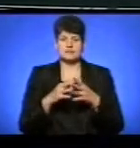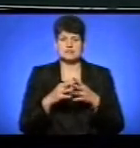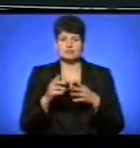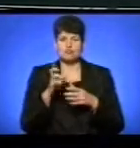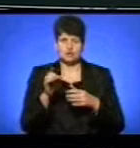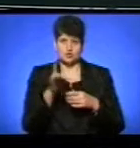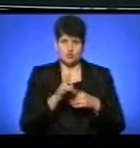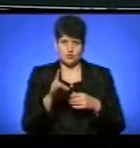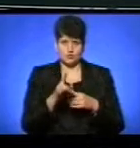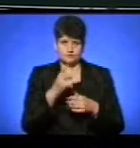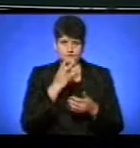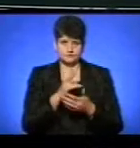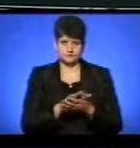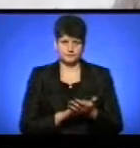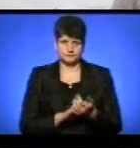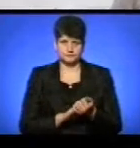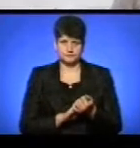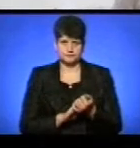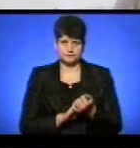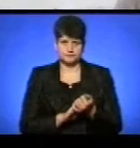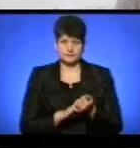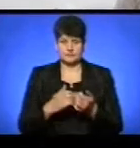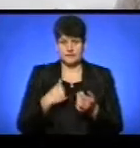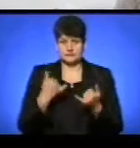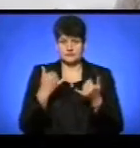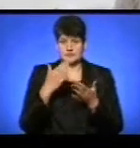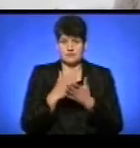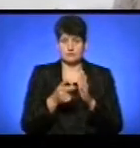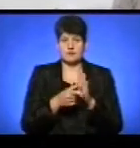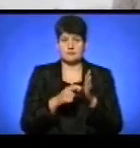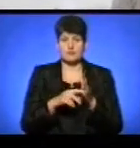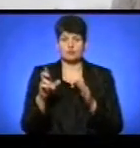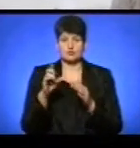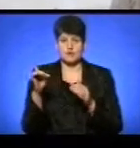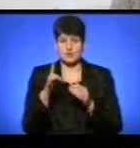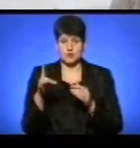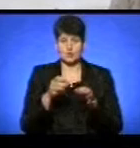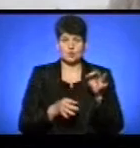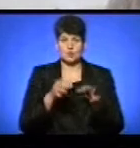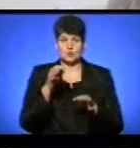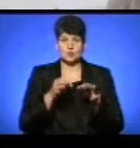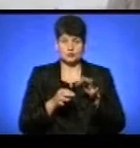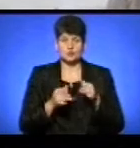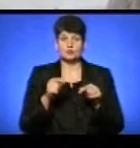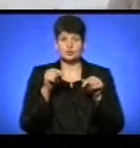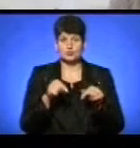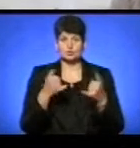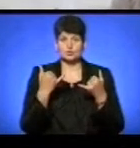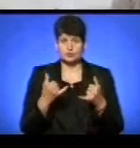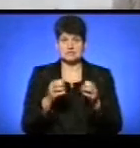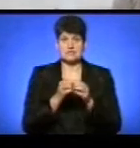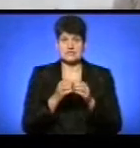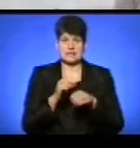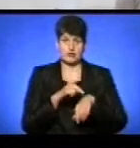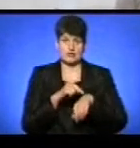Подробиці у сюжеті Анжели Шове. Я знаходжуся біля приміщення Бучацького районного суду. Сьогодні тут о 10-й